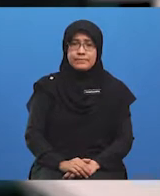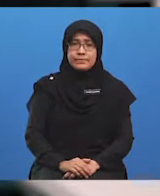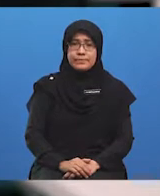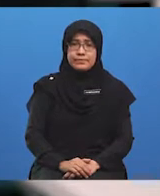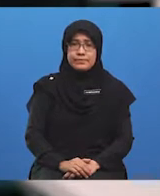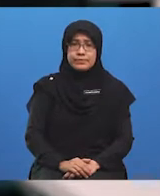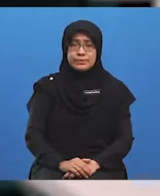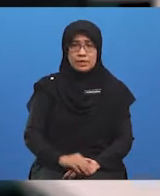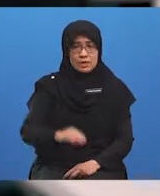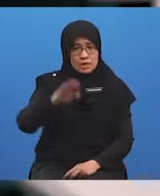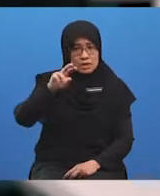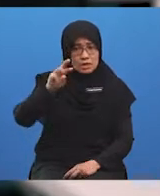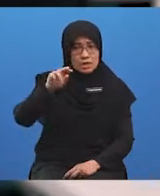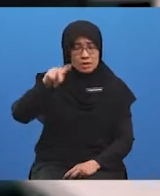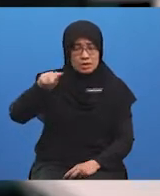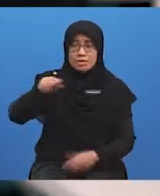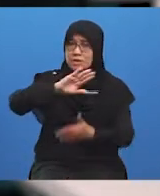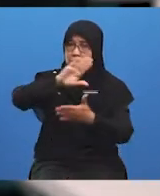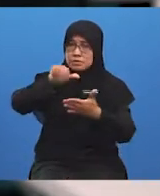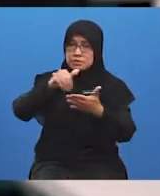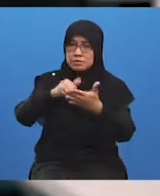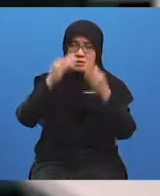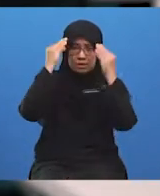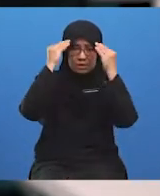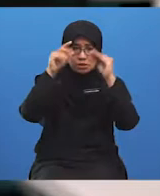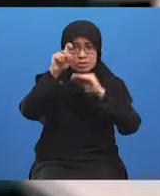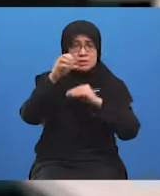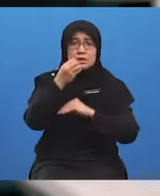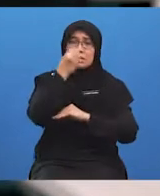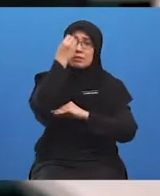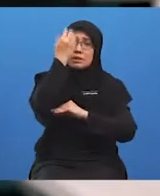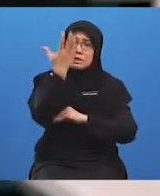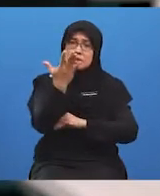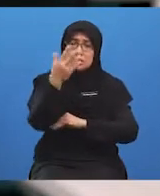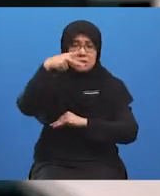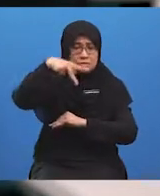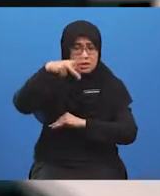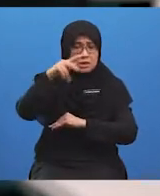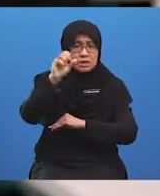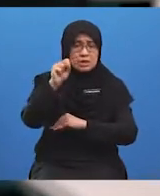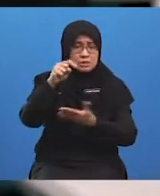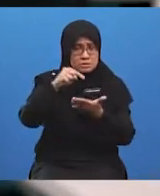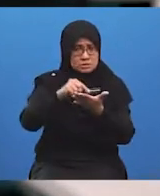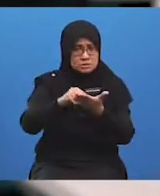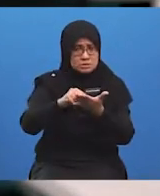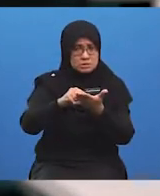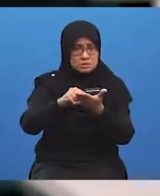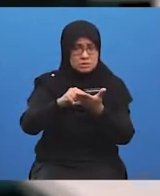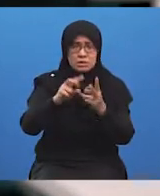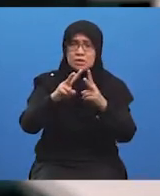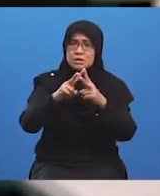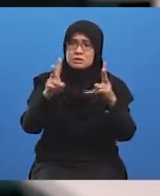Pelajar-pelajar semua, Cikgu perlu memberitahu bahawa PKS ini amat